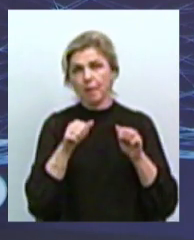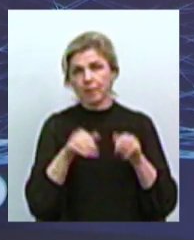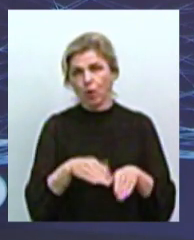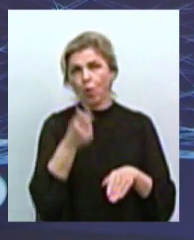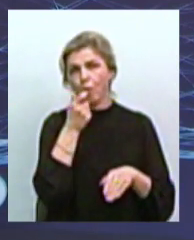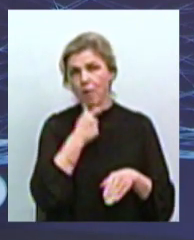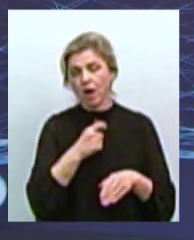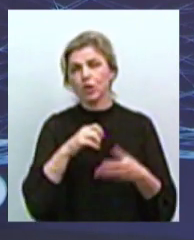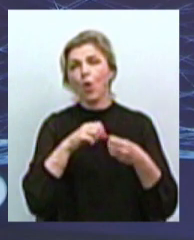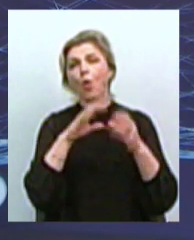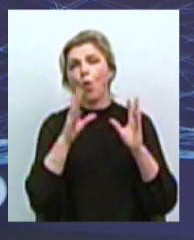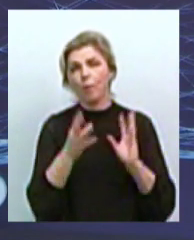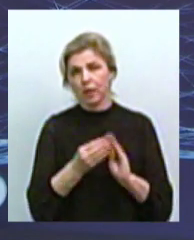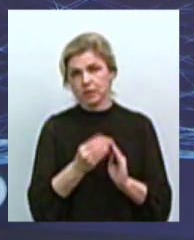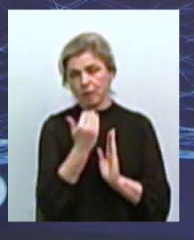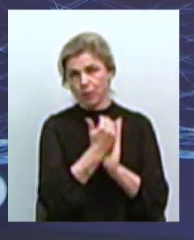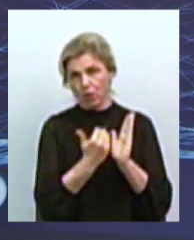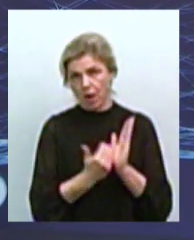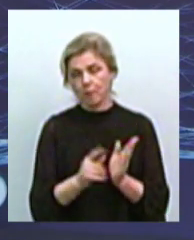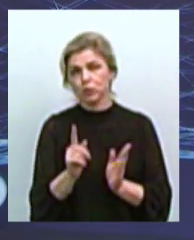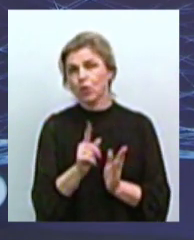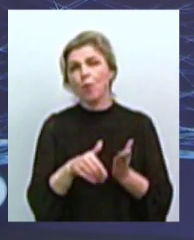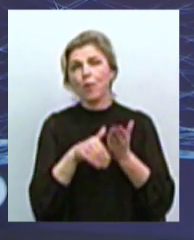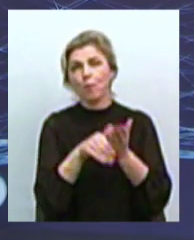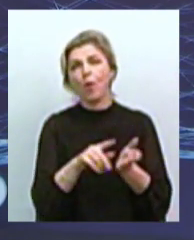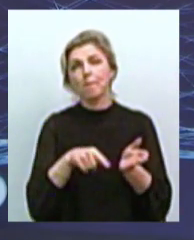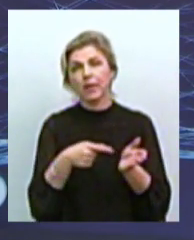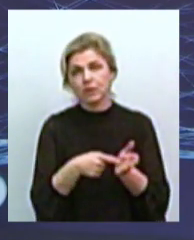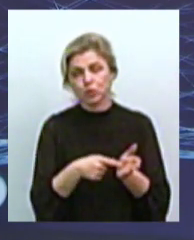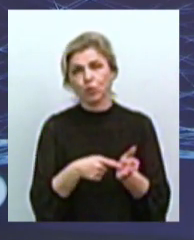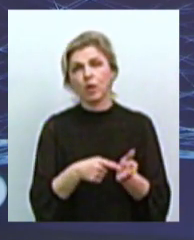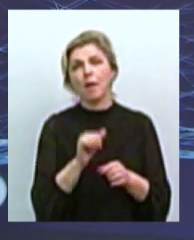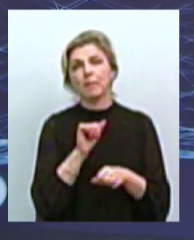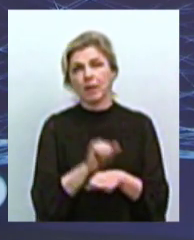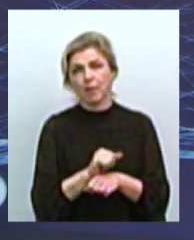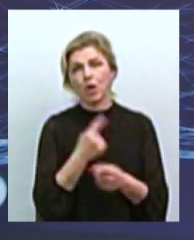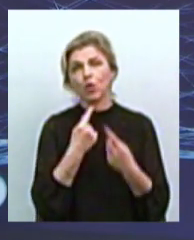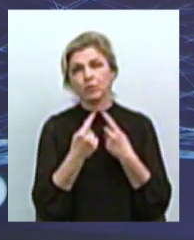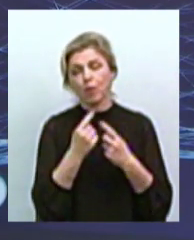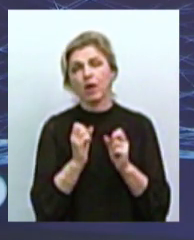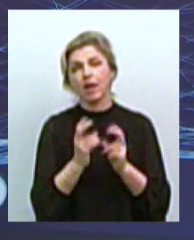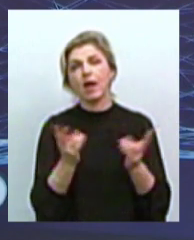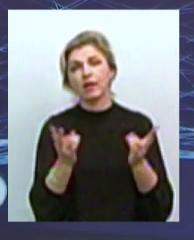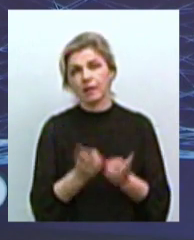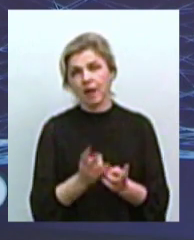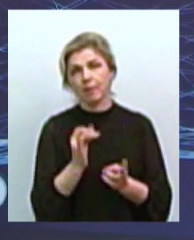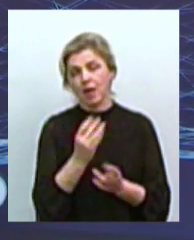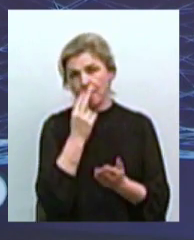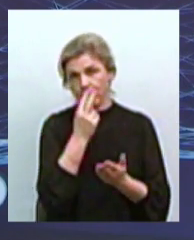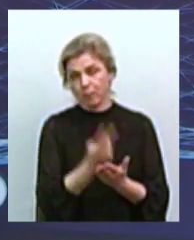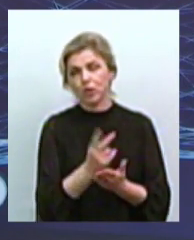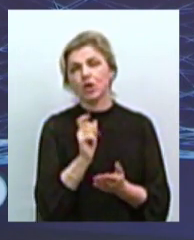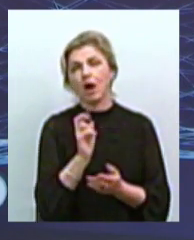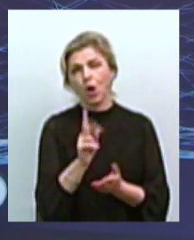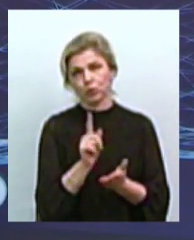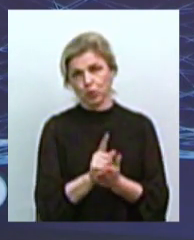комплексну програму, яка допоможе і місту, і допоможе тим самим припинити розмовляти, як треба, і вже нарешті побачити, як воно має